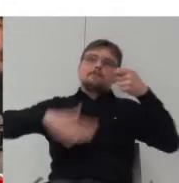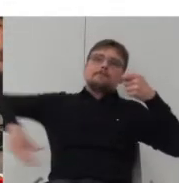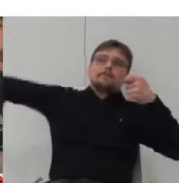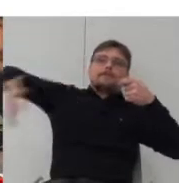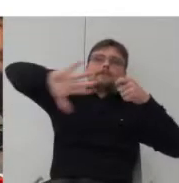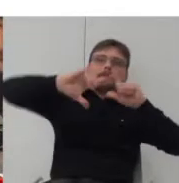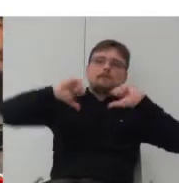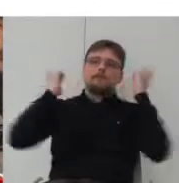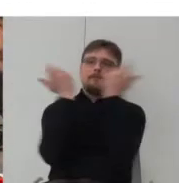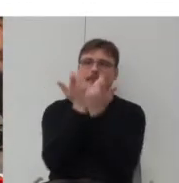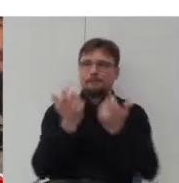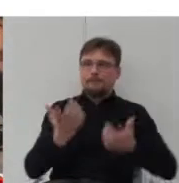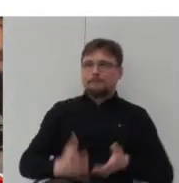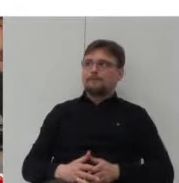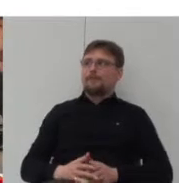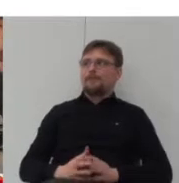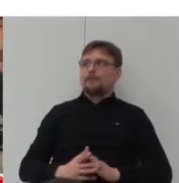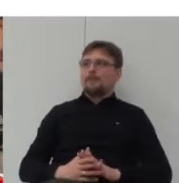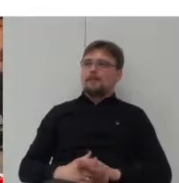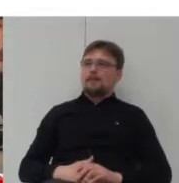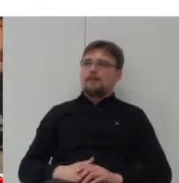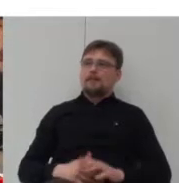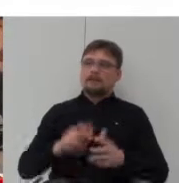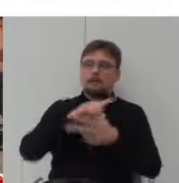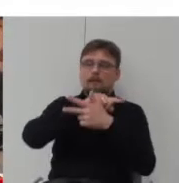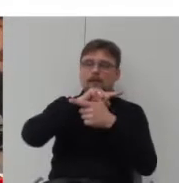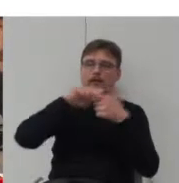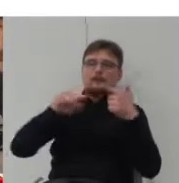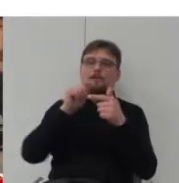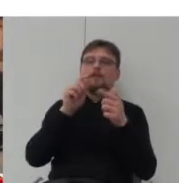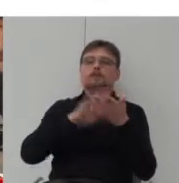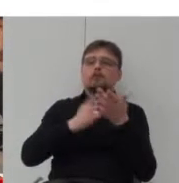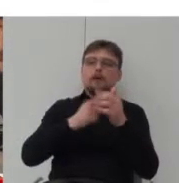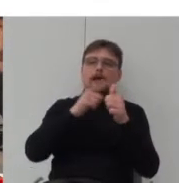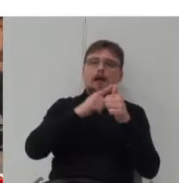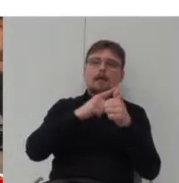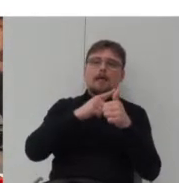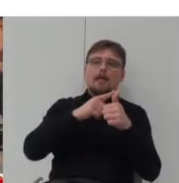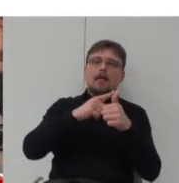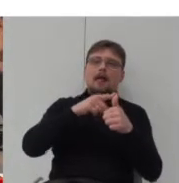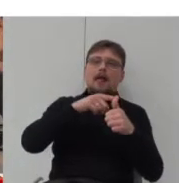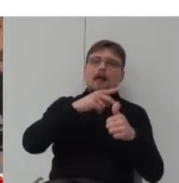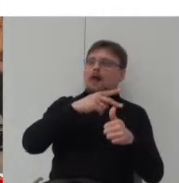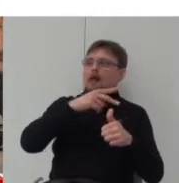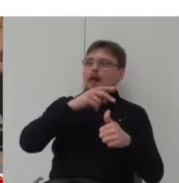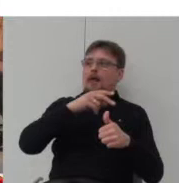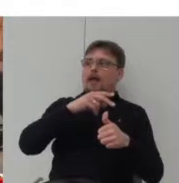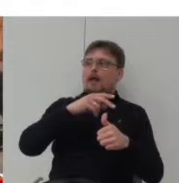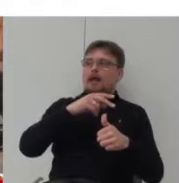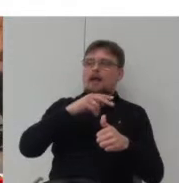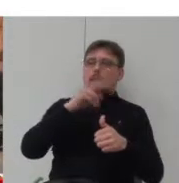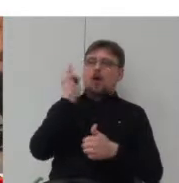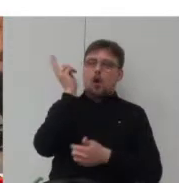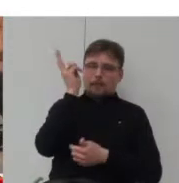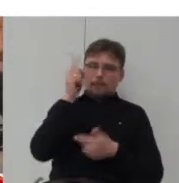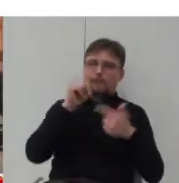No i znowu dwa przykłady. Jeden z Beheinhof w Amsterdamie oraz jeden z ulicy